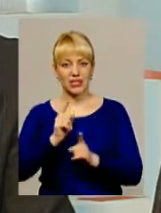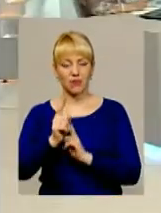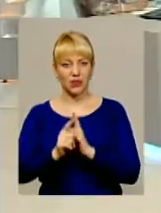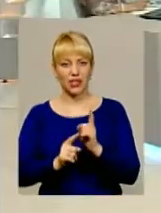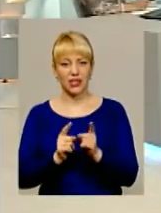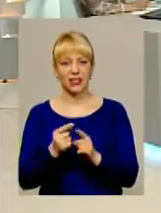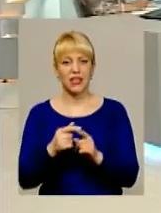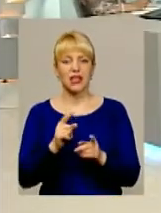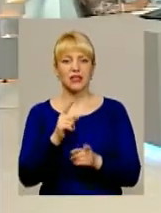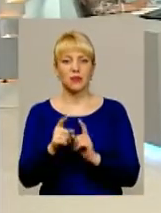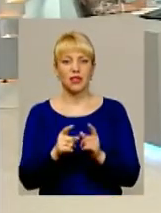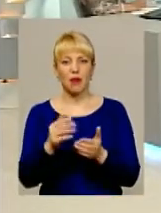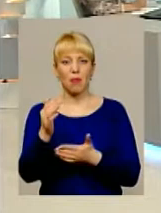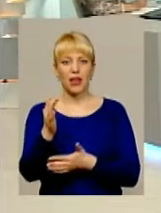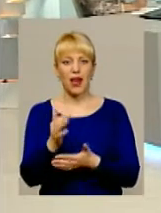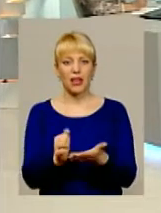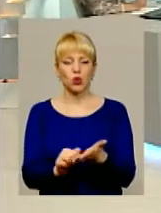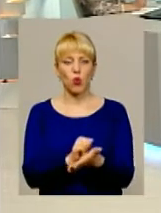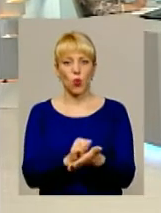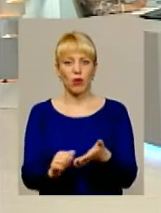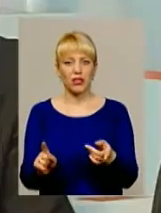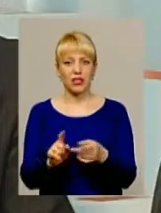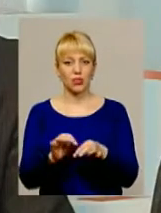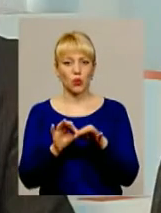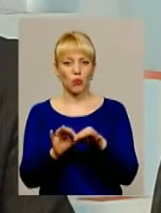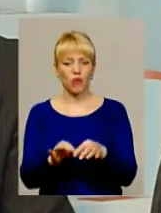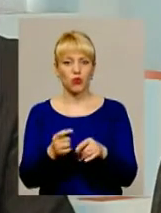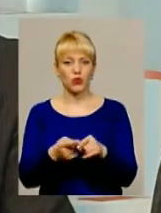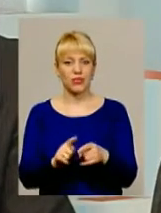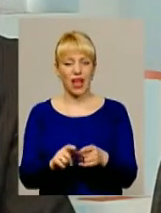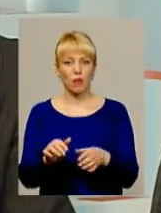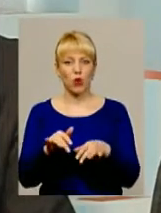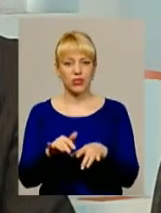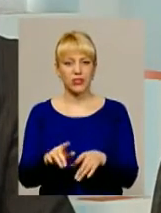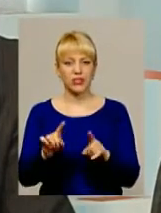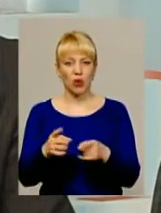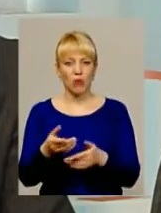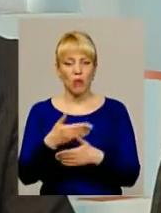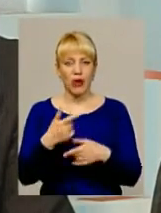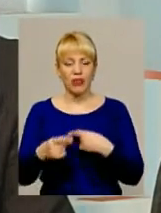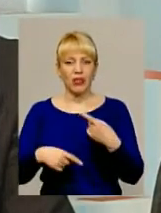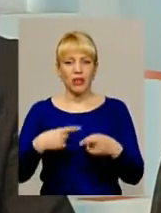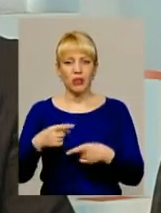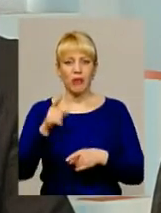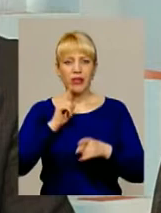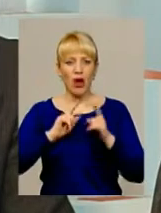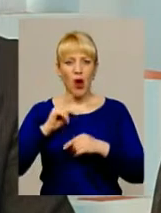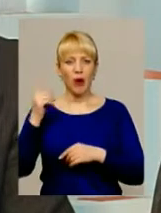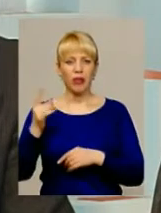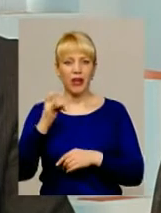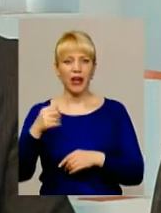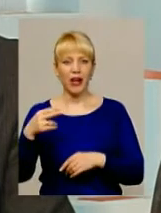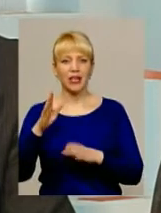змінився перелік документів, які супроводжують цей процес. І тому ми на наступне засідання обласної ради